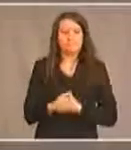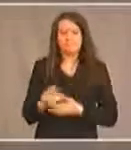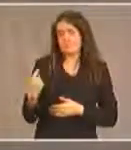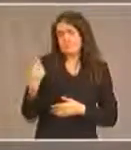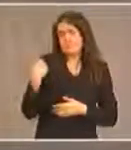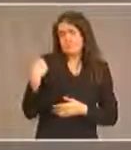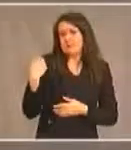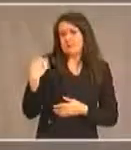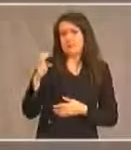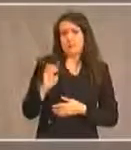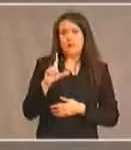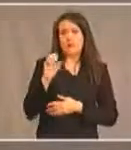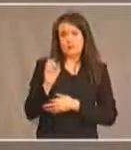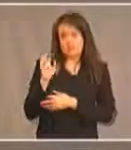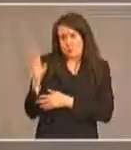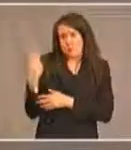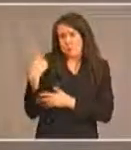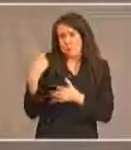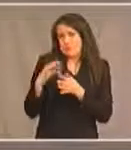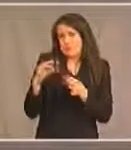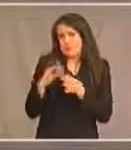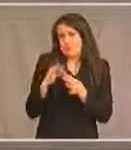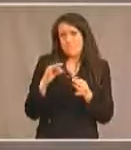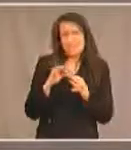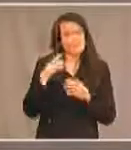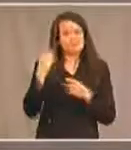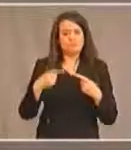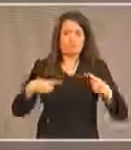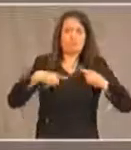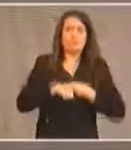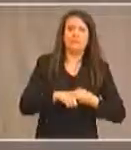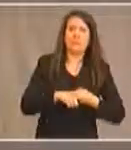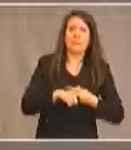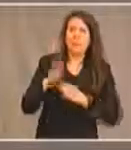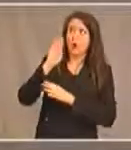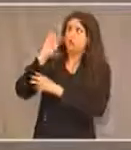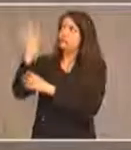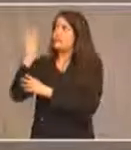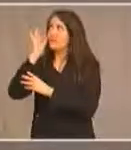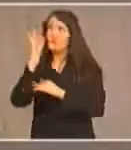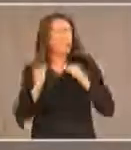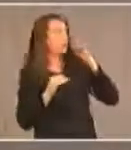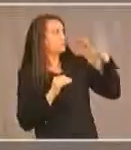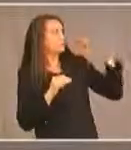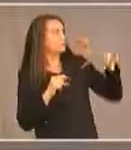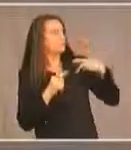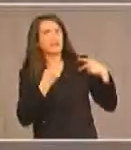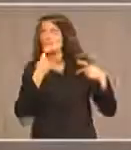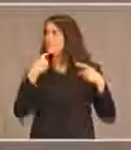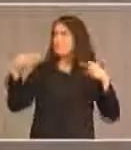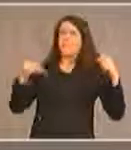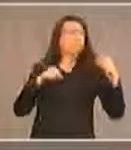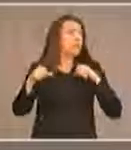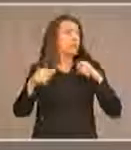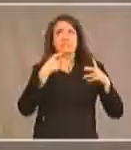comme Elmer l'a dit il y a toujours un conflit entre les autorités fédérales et provinciales à savoir qui paie pourquoi